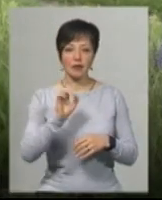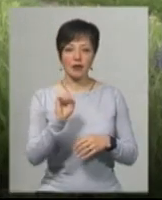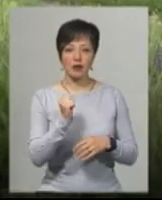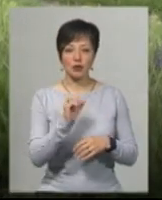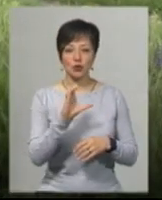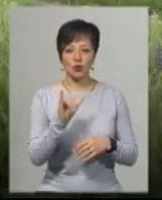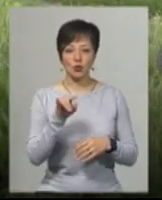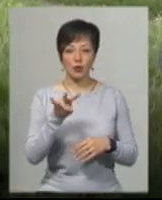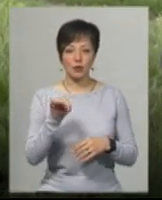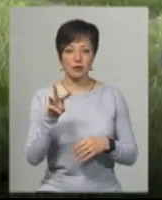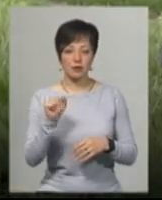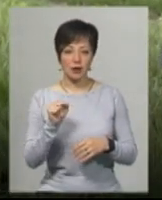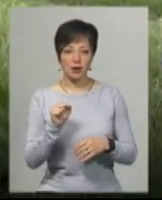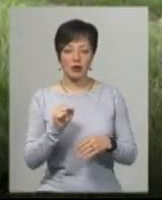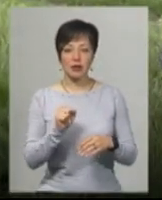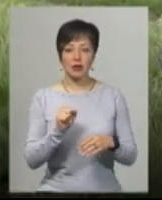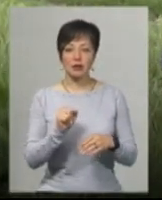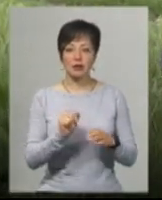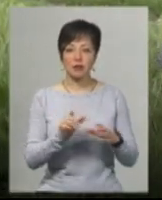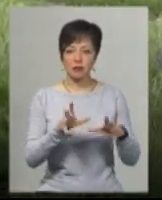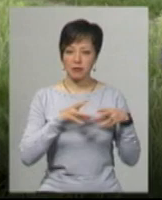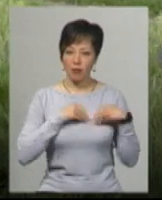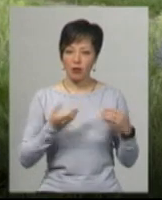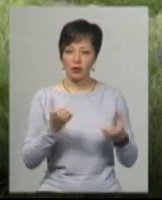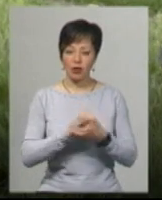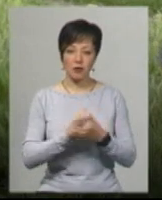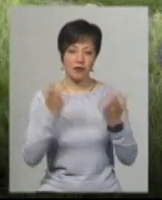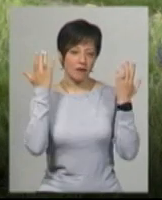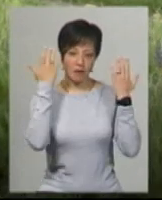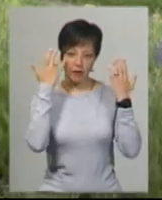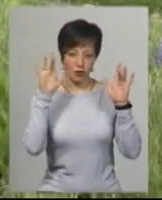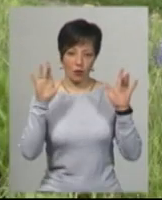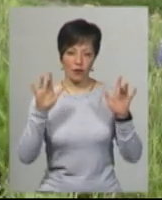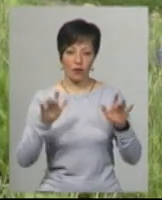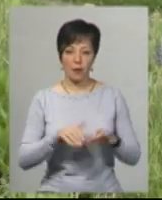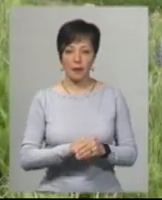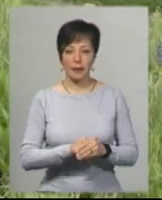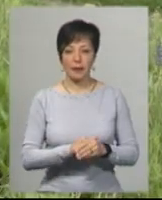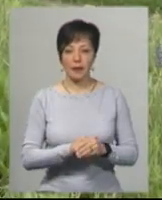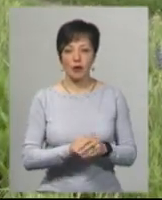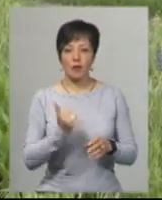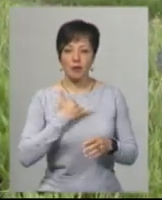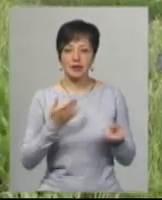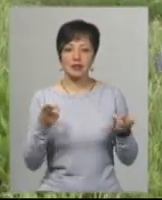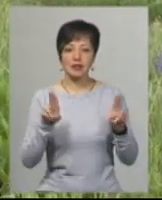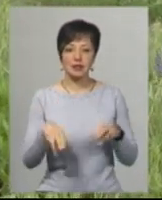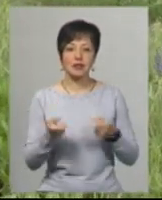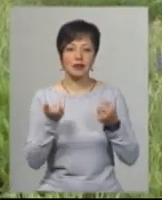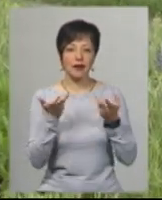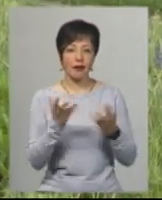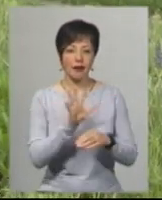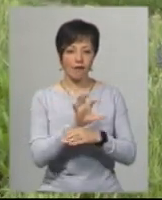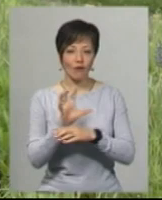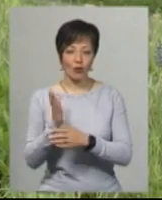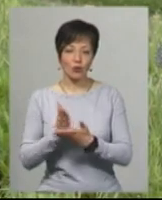Суліма, з яким спочатку війни ми познайомилися випадково. І в мене залишилося декілька фотографій.